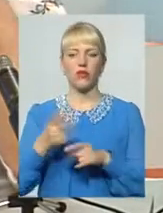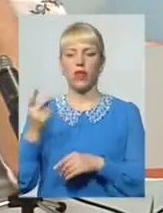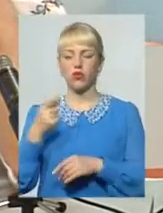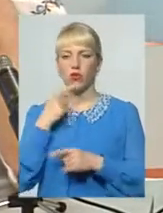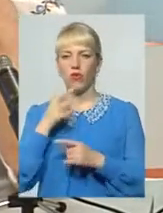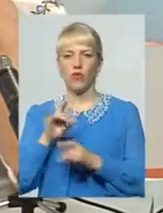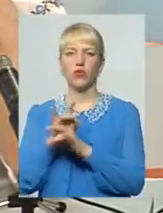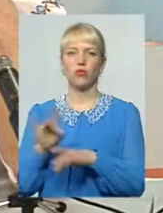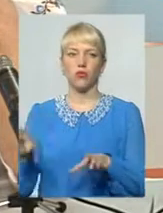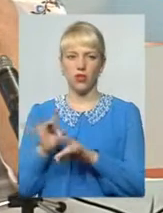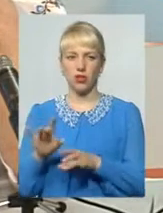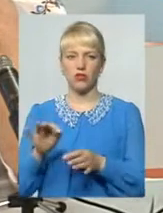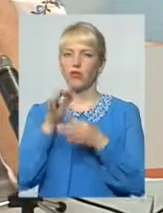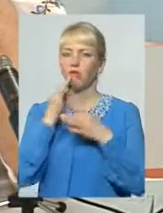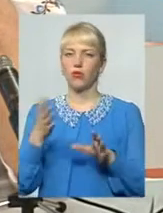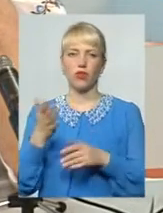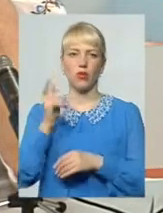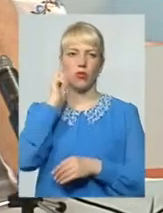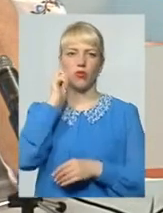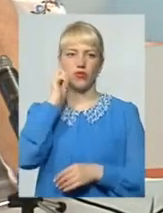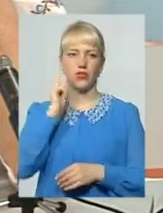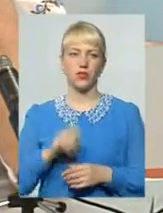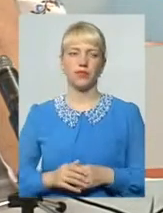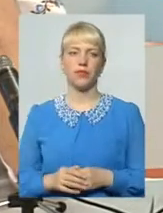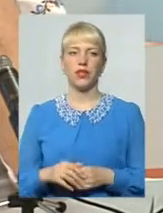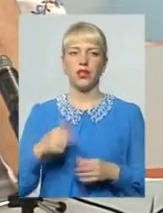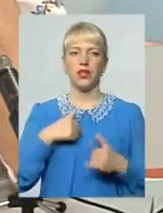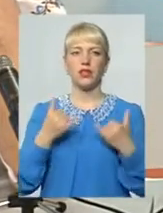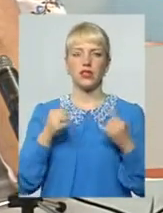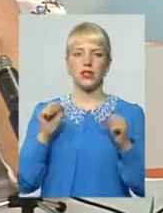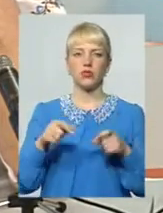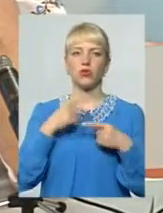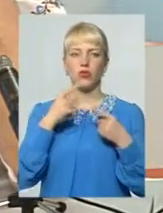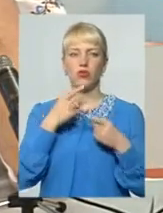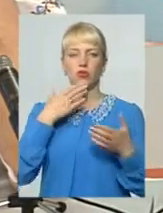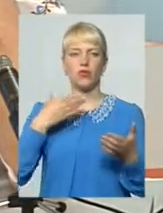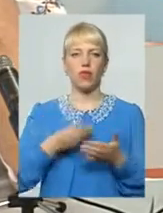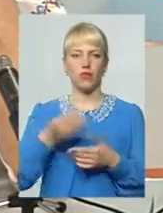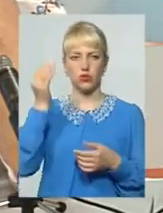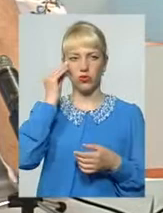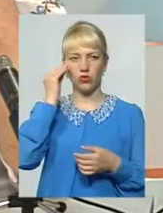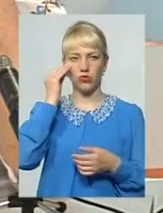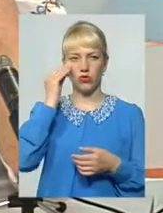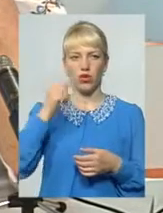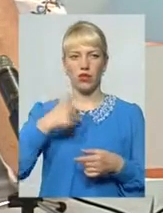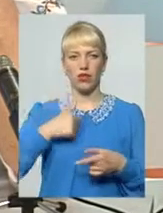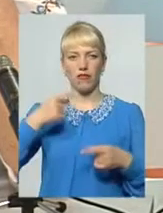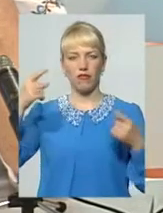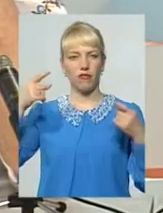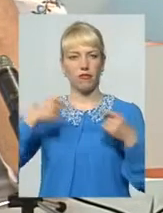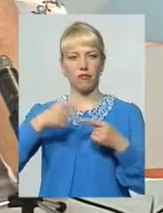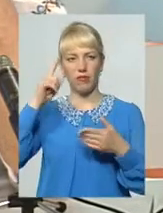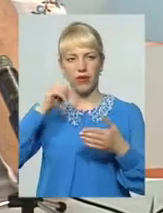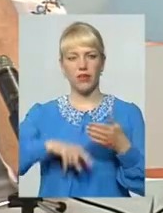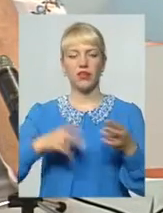пояснювати В будь-якому віці Тобто я зараз можу говорити тільки про свою власну думку Я впевнена в тому,